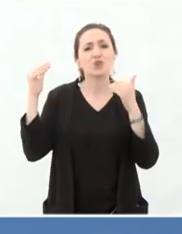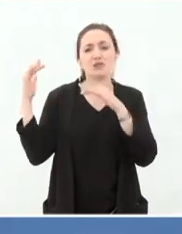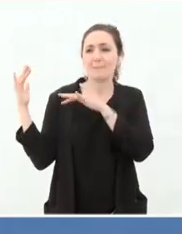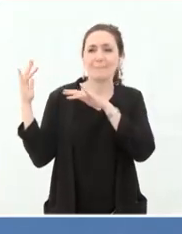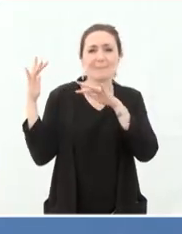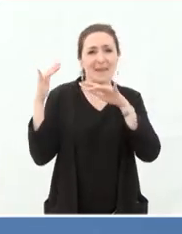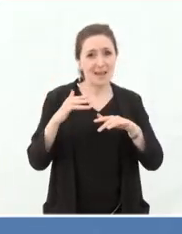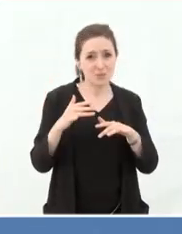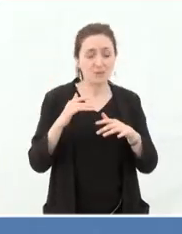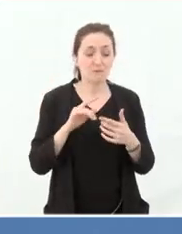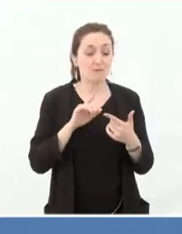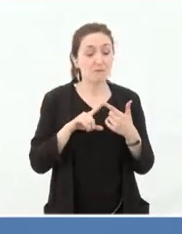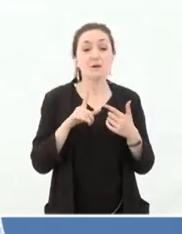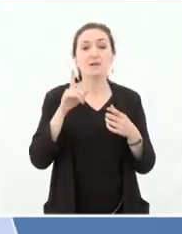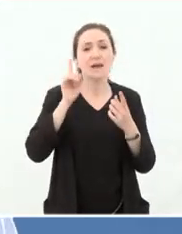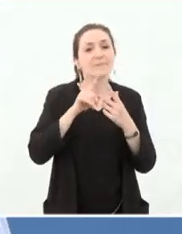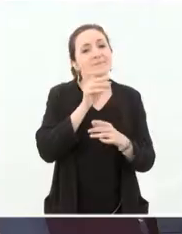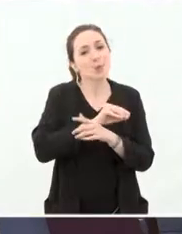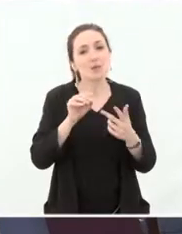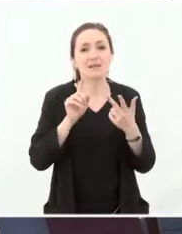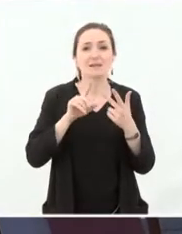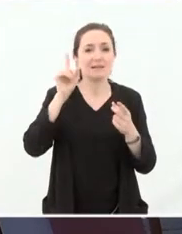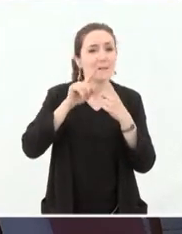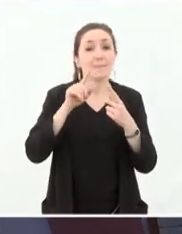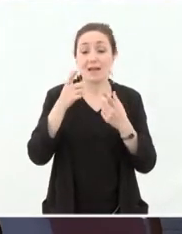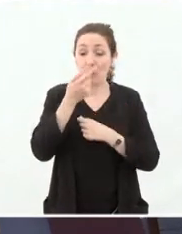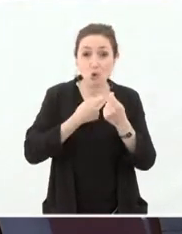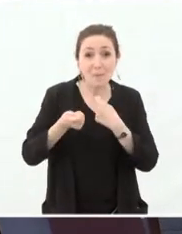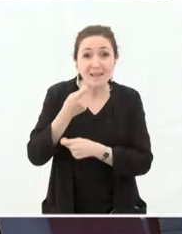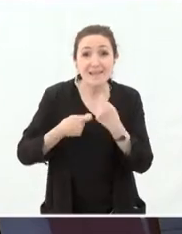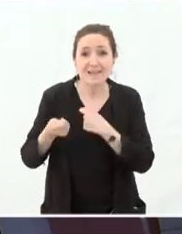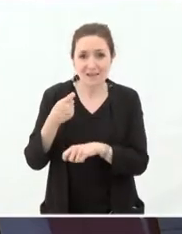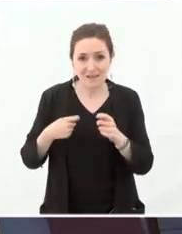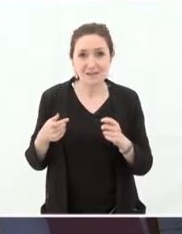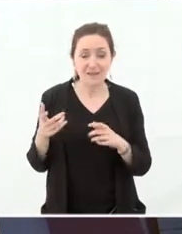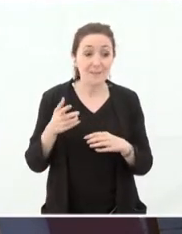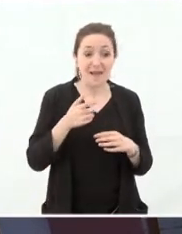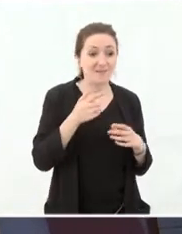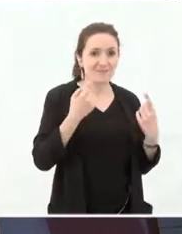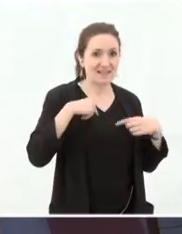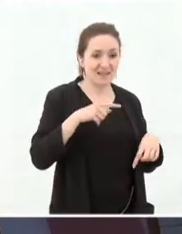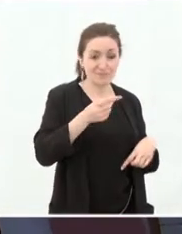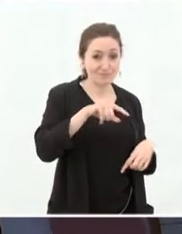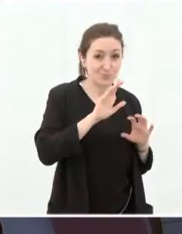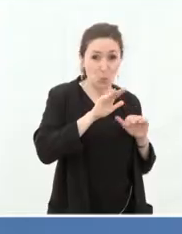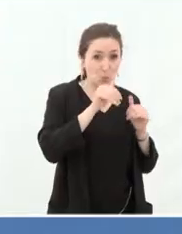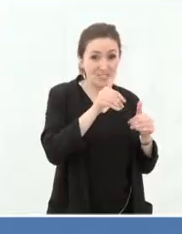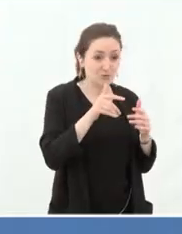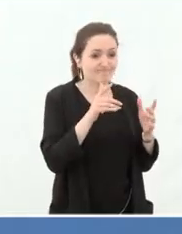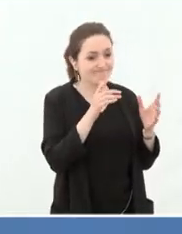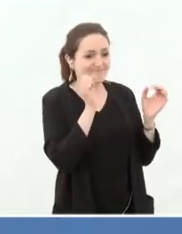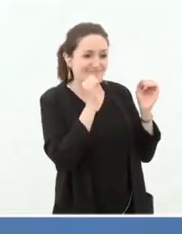exemple, en est une, les questions évidemment de sécurité, les questions économiques, et en même temps, une énorme difficulté des États de se mettre d'accord pour